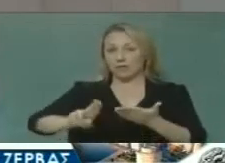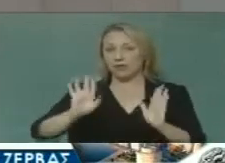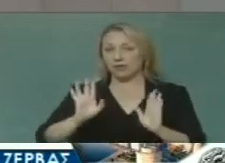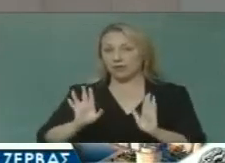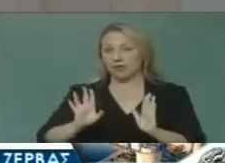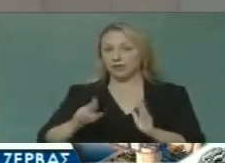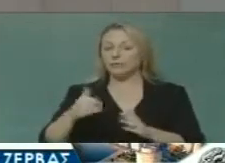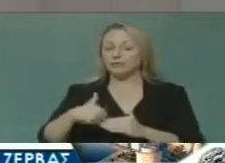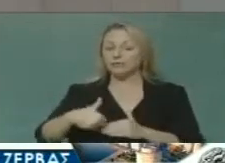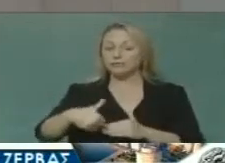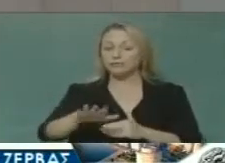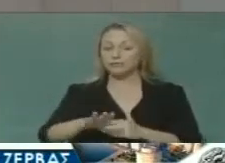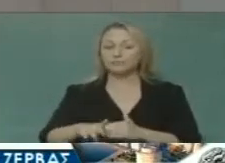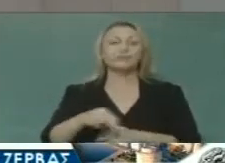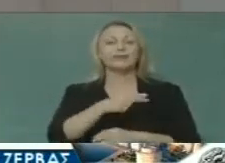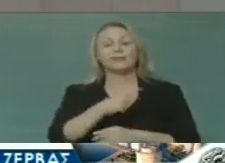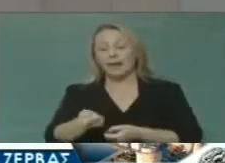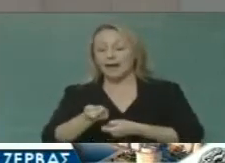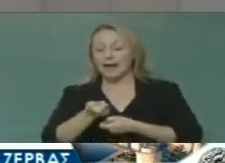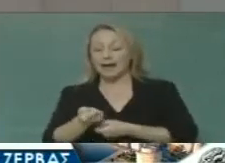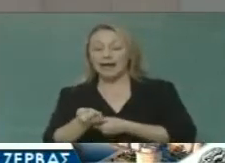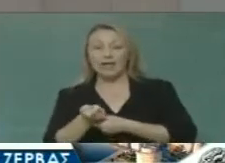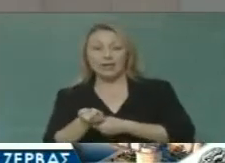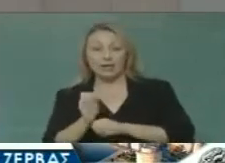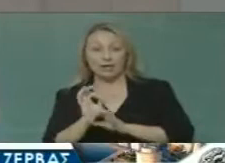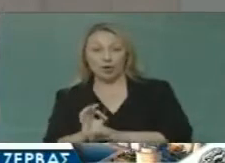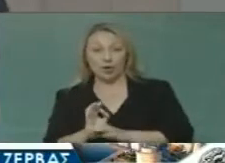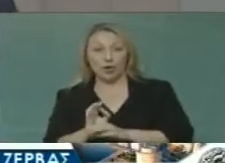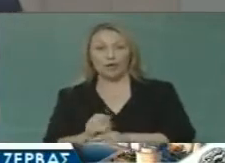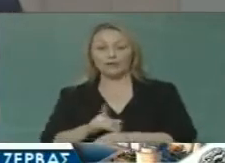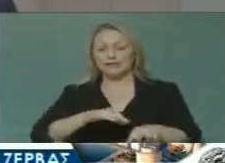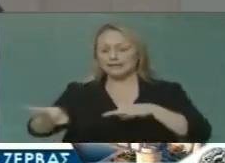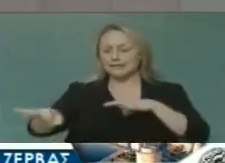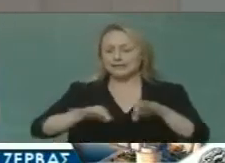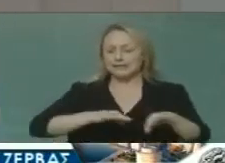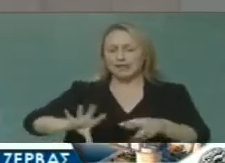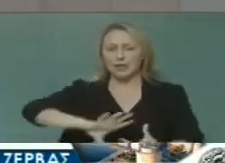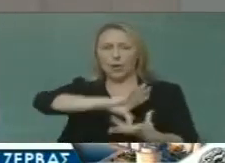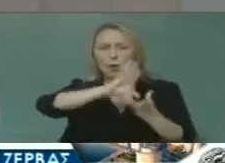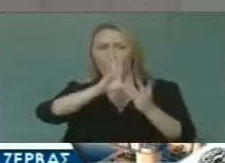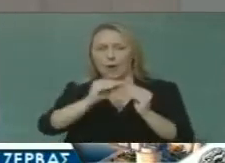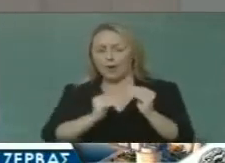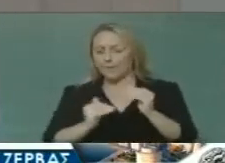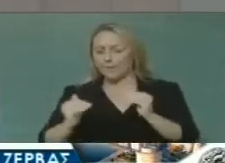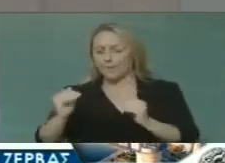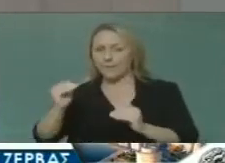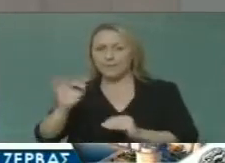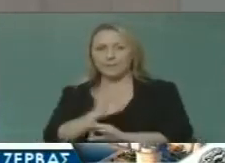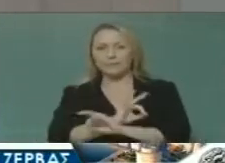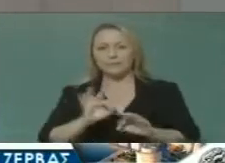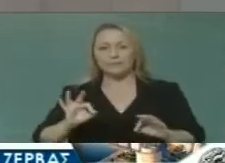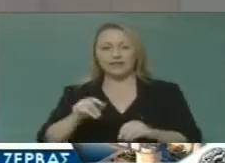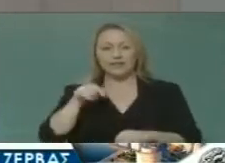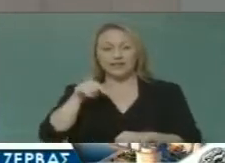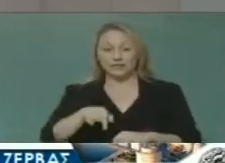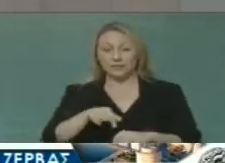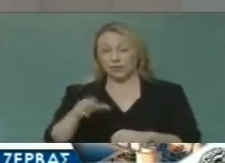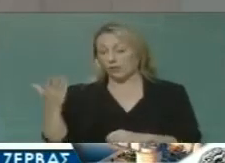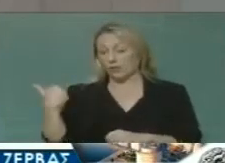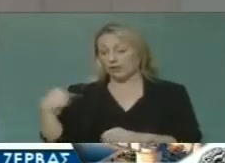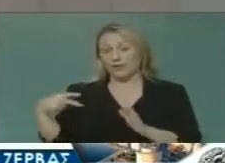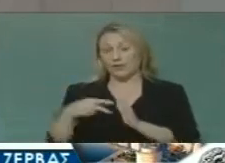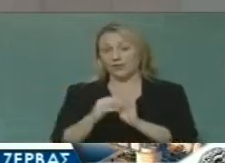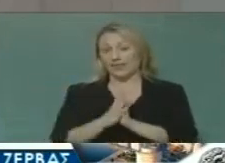Ανασχεδιασμός και πανεκίνηση καθαριότητας με ολοκληρωμένο σχέδιο δράσης σε όλα τα επίπεδα. Δεν υπήρχε δημοσκόπης το Σεπτέμβριο του